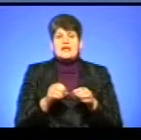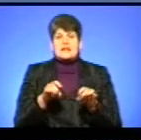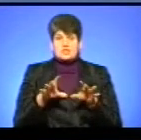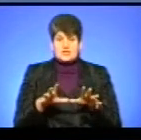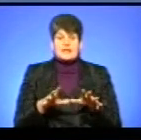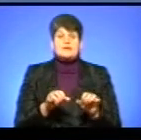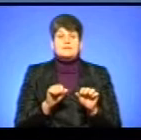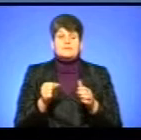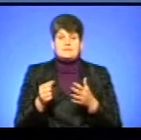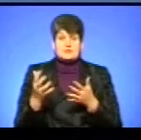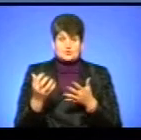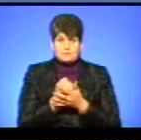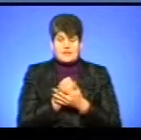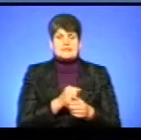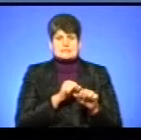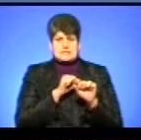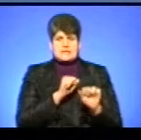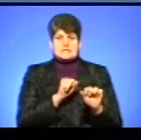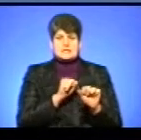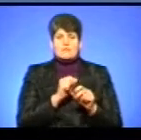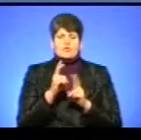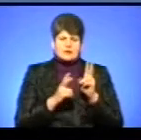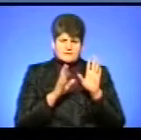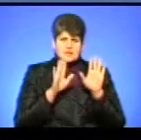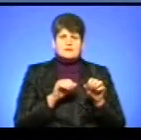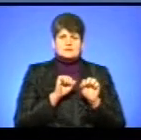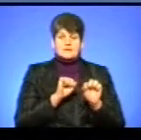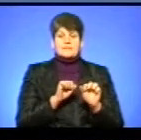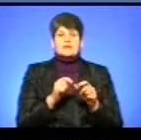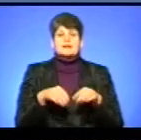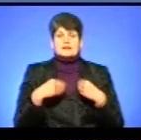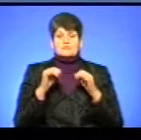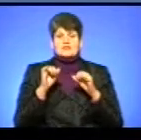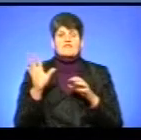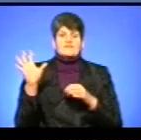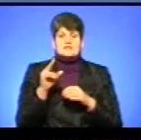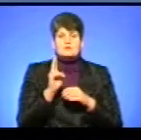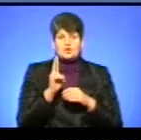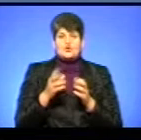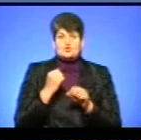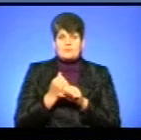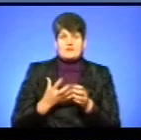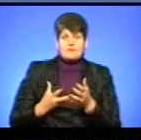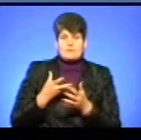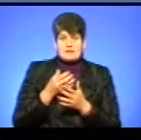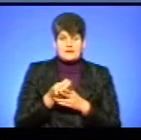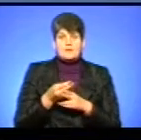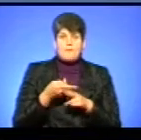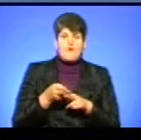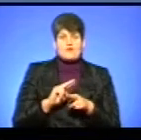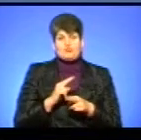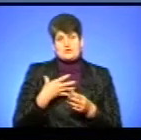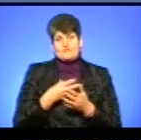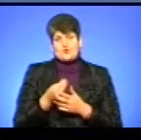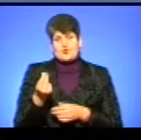захистимо в апеляційному порядку, дай змогу всім тим, які вже здійснили таку оплату, безпідставно, незаконну оплату, повернути свої